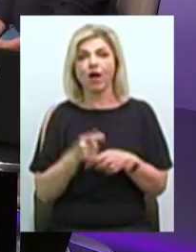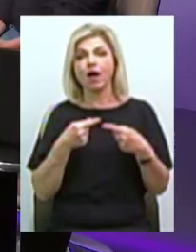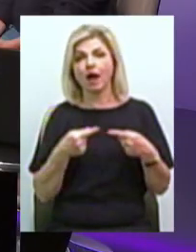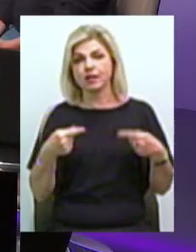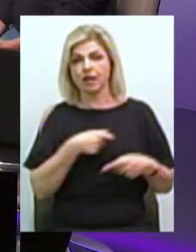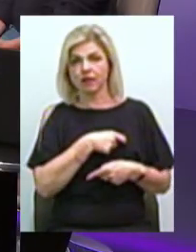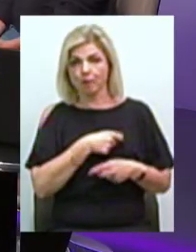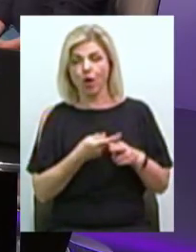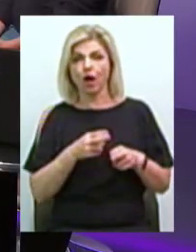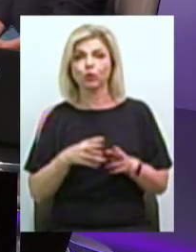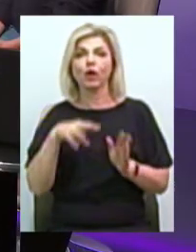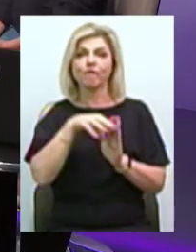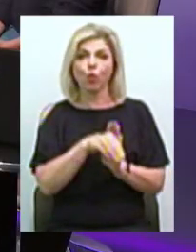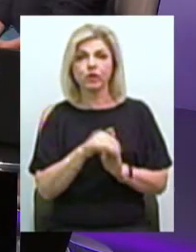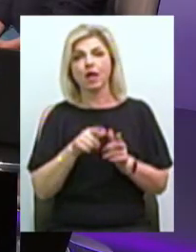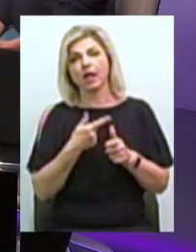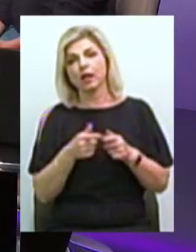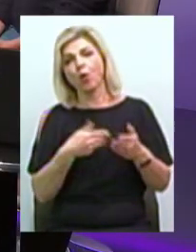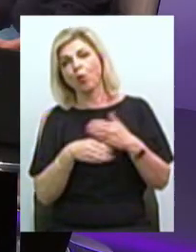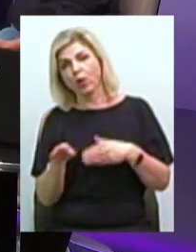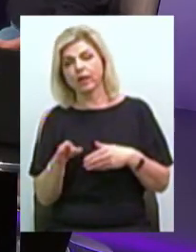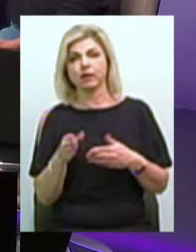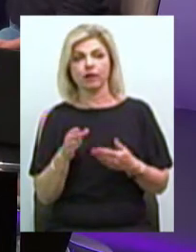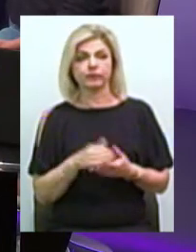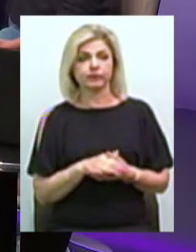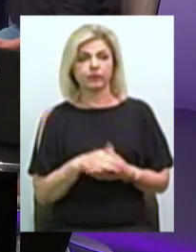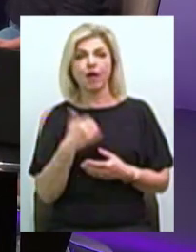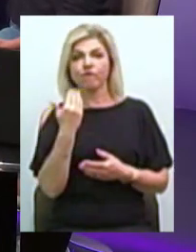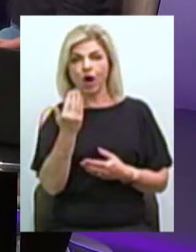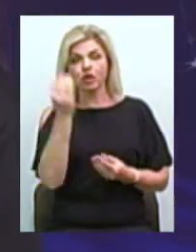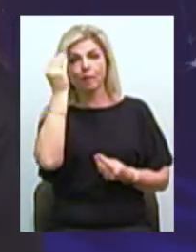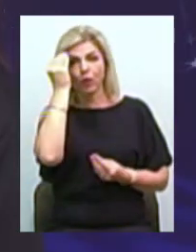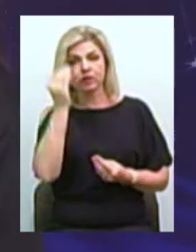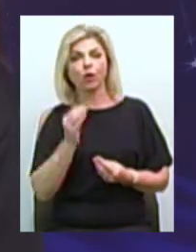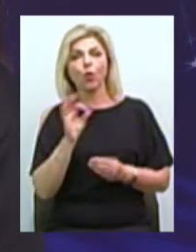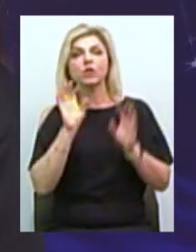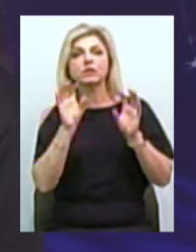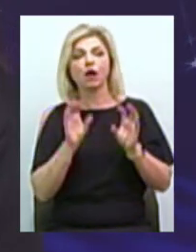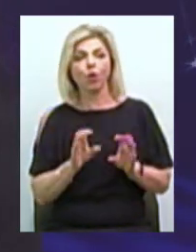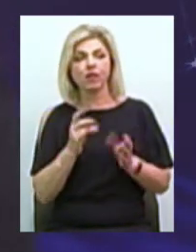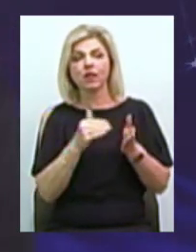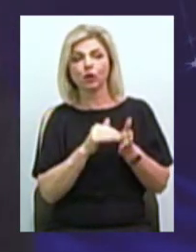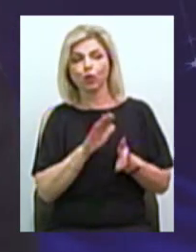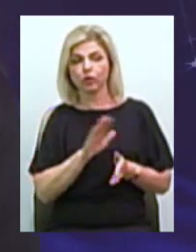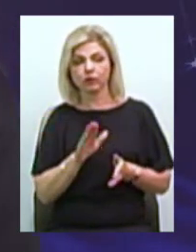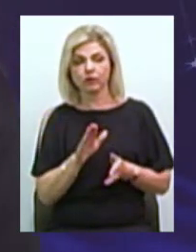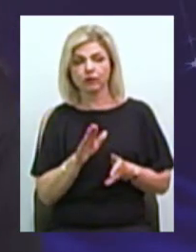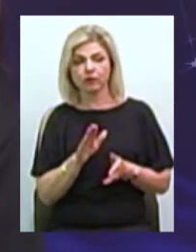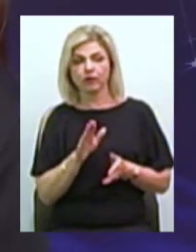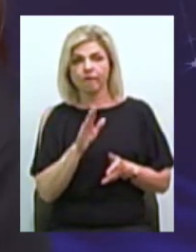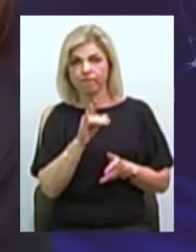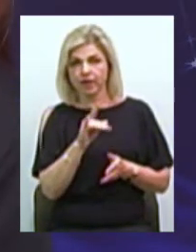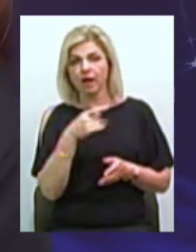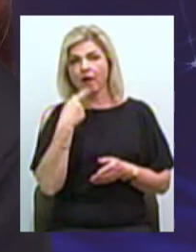депутатів, які заходять, приходять, виходять Ваша позиція щодо закону про недоторканість? Ви не висказали, ви